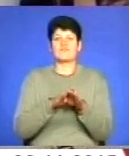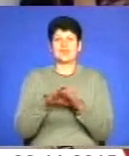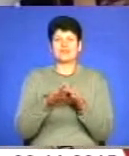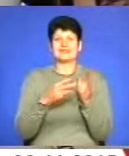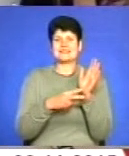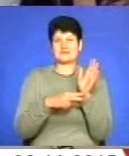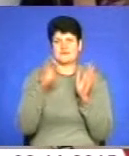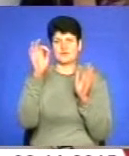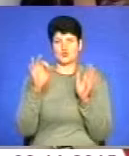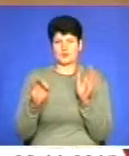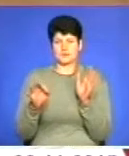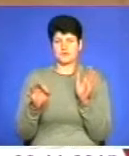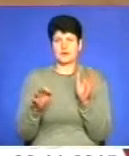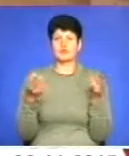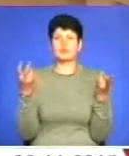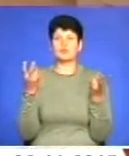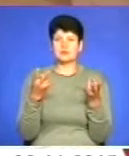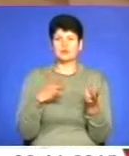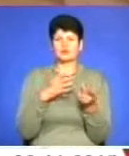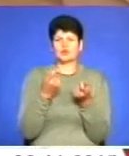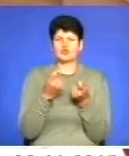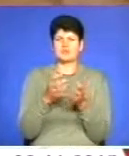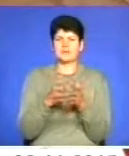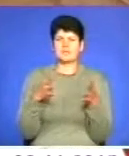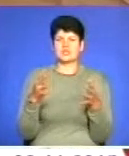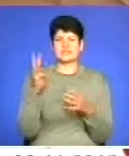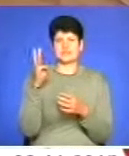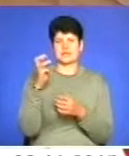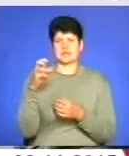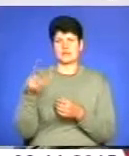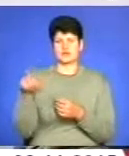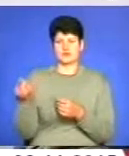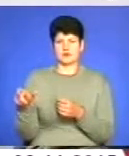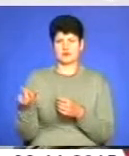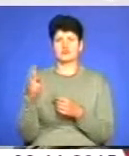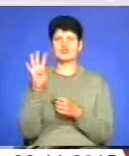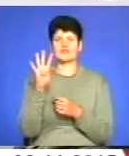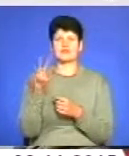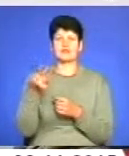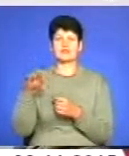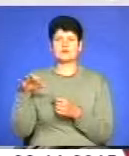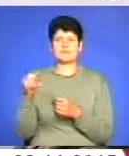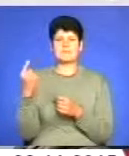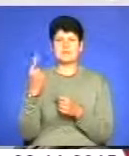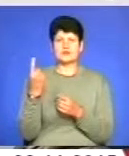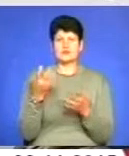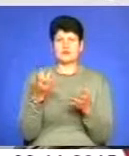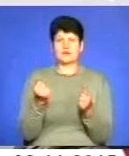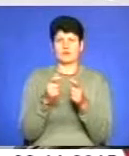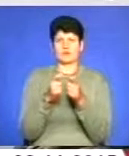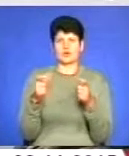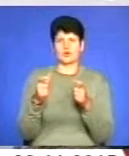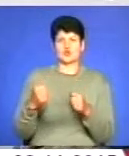70%, хоча потрібно було трохи більше 300 парубків. Уже 4 листопада перші із них отримають посвідки